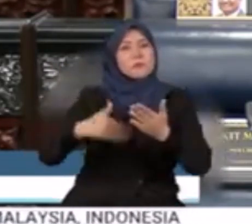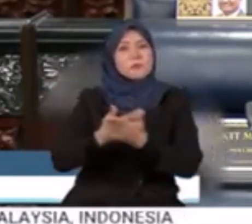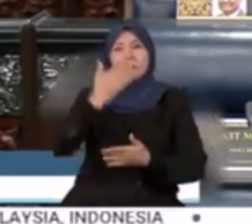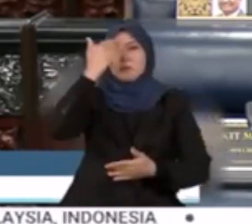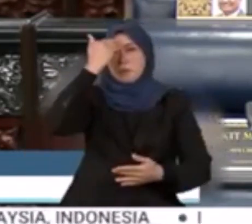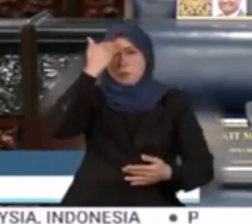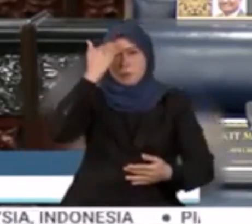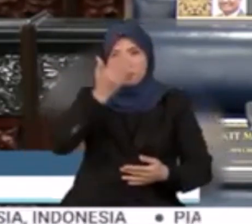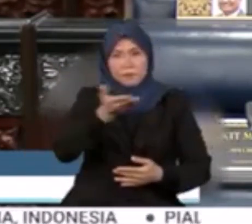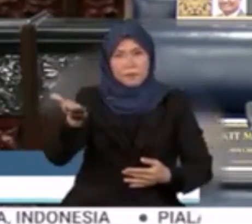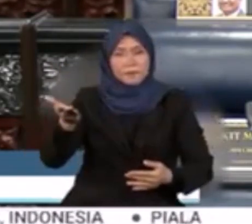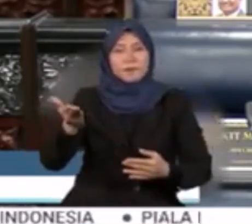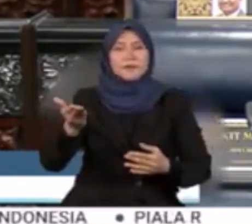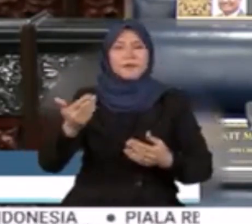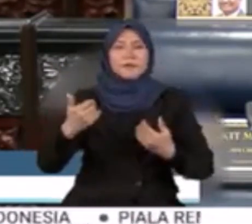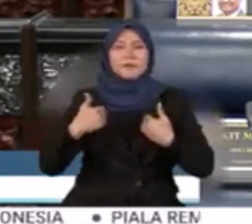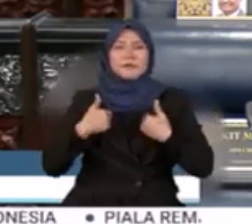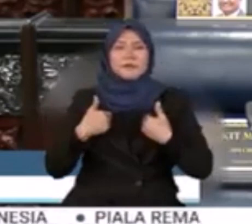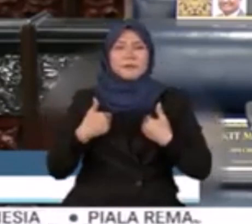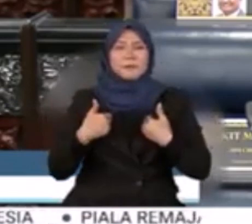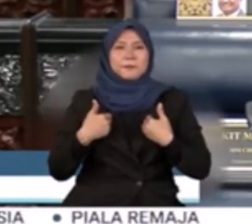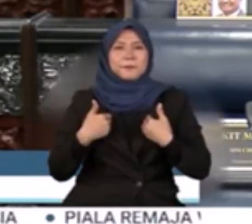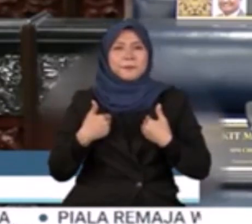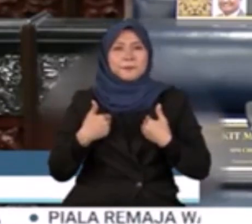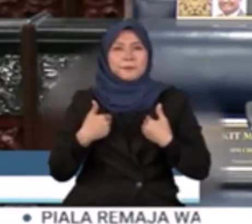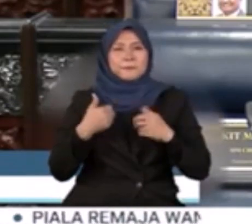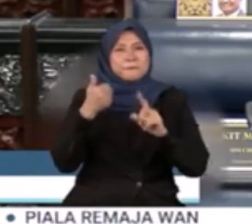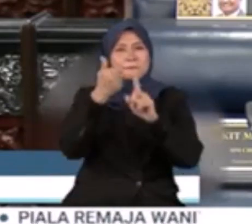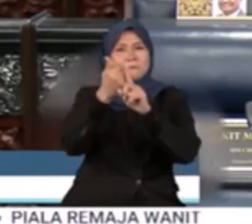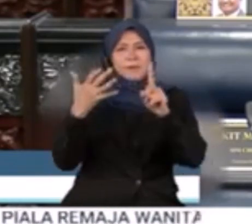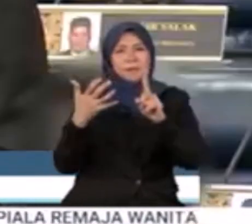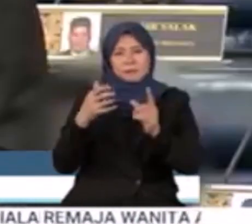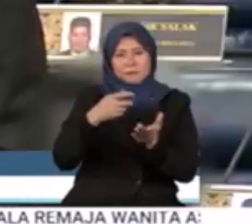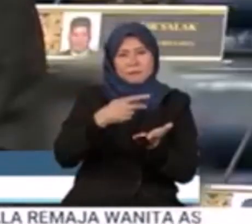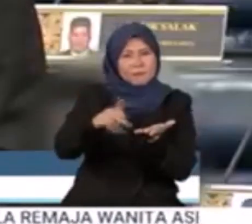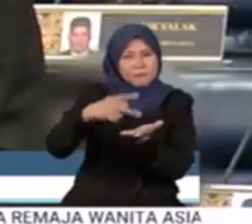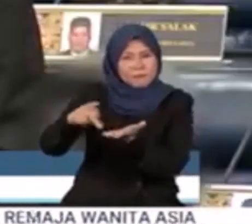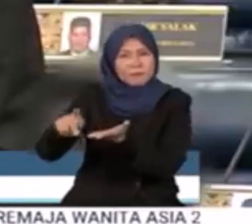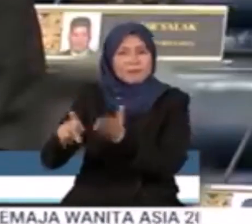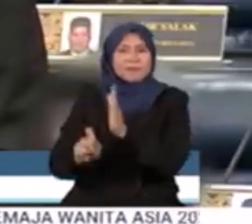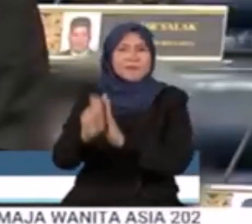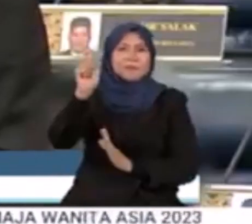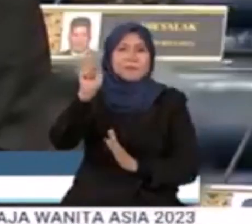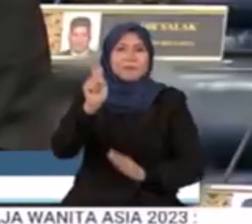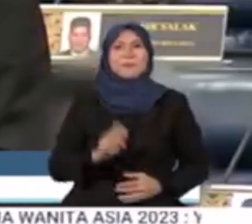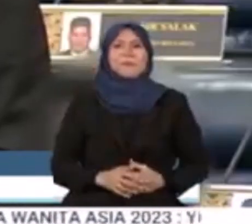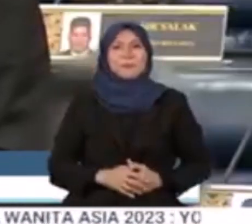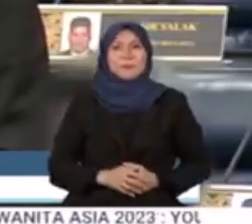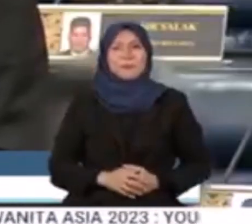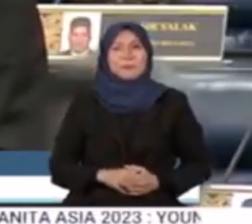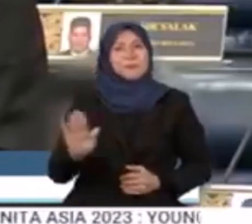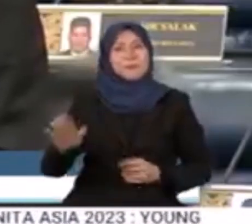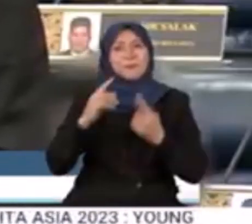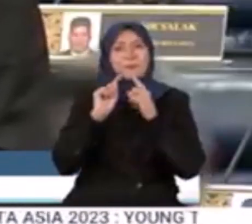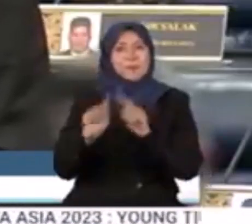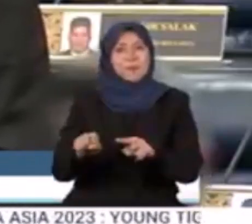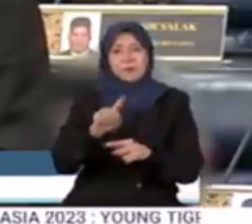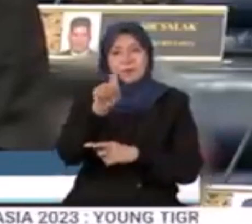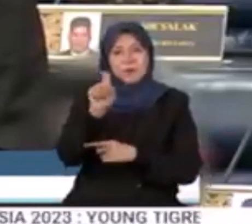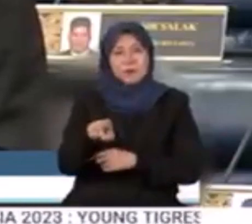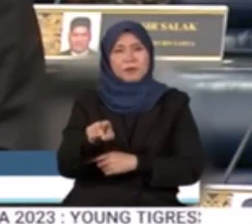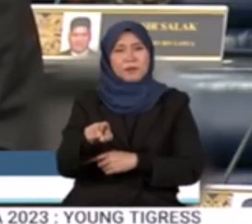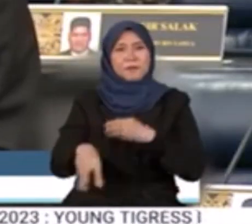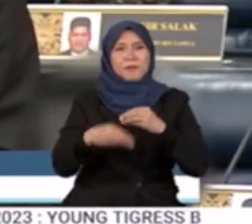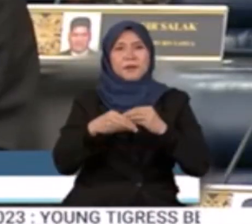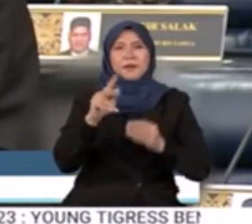ianya adalah satu impak kos yang tinggi. Beliau menjawab soalan tambahan ahli